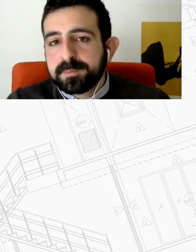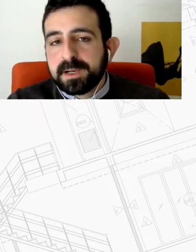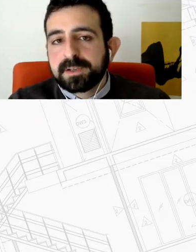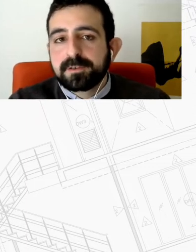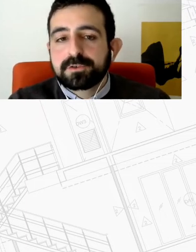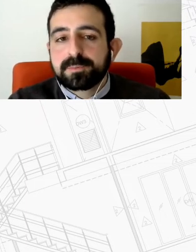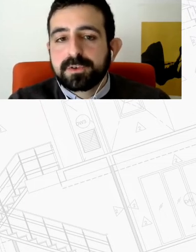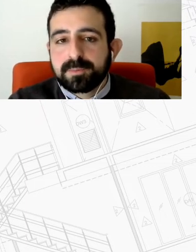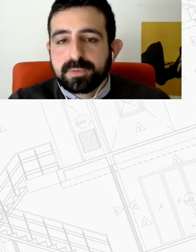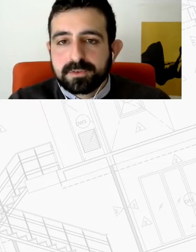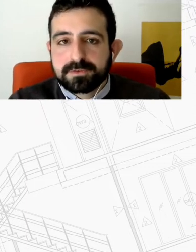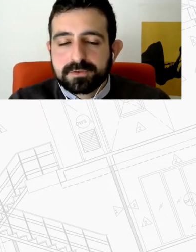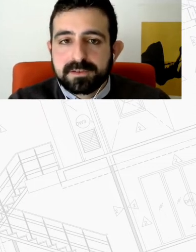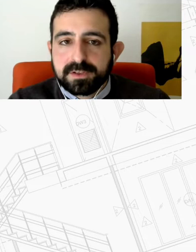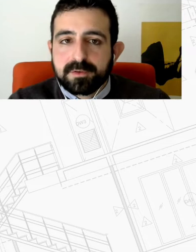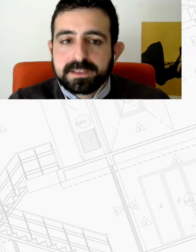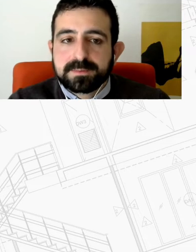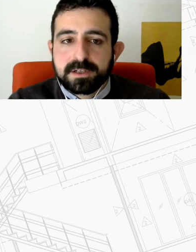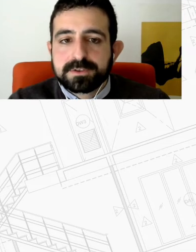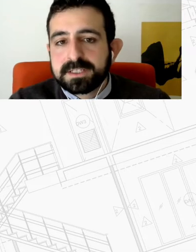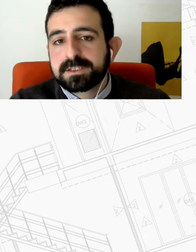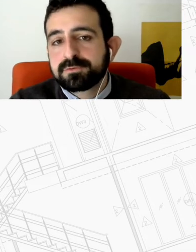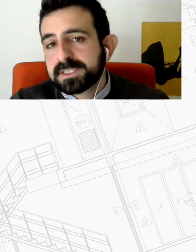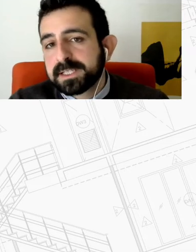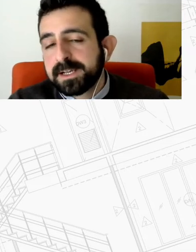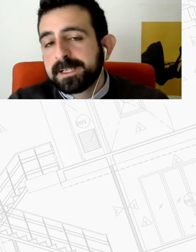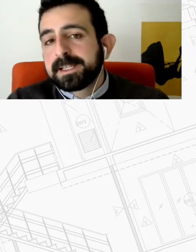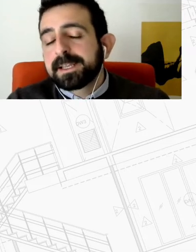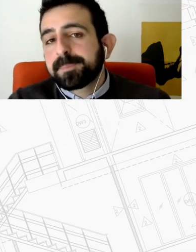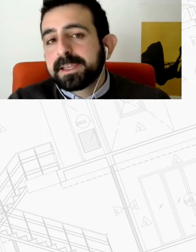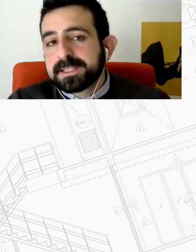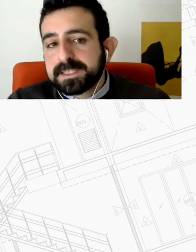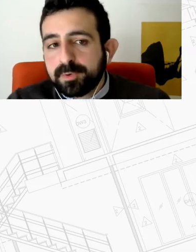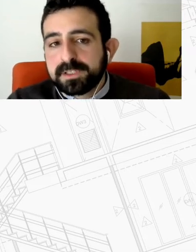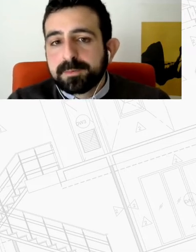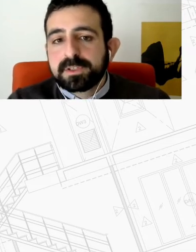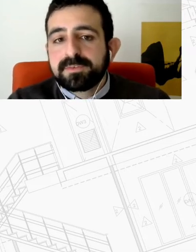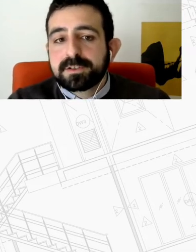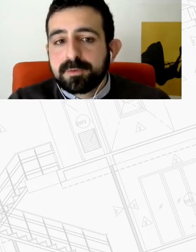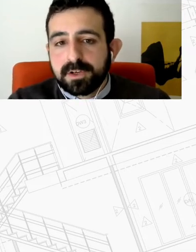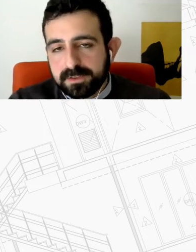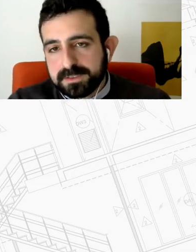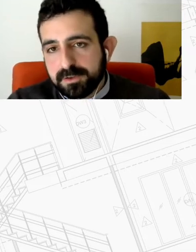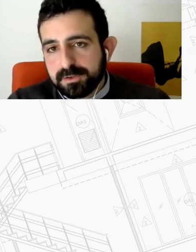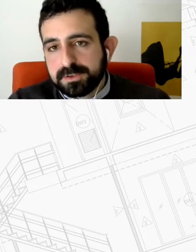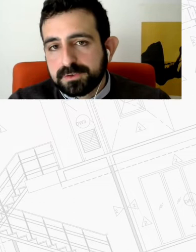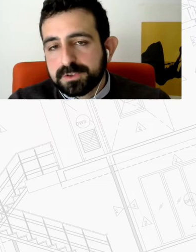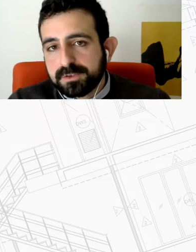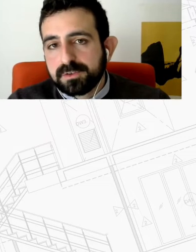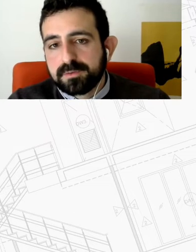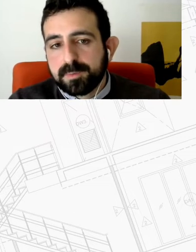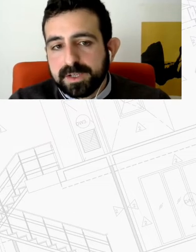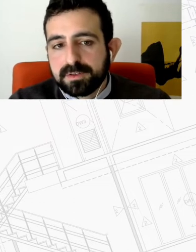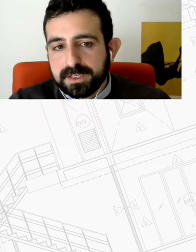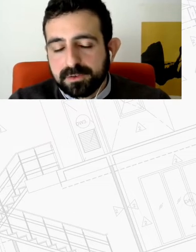αποτίμηση πριν πάμε λίγο στο τοπικό επίπεδο στο τελευταίο κομμάτι της παρουσίασης ουσιαστικά η στεγαστική πολιτική και αποτελεί βασικό πυλώνα της συγκρότησης των